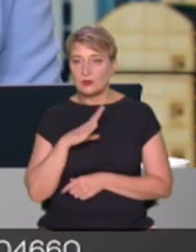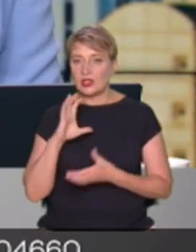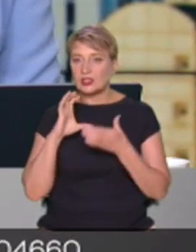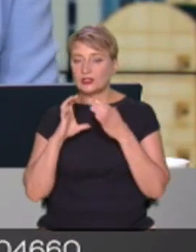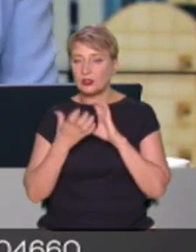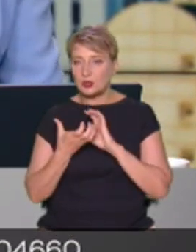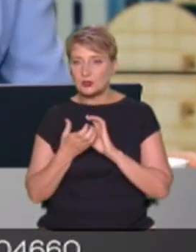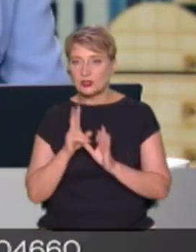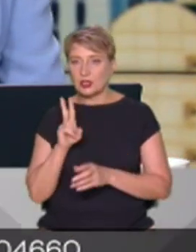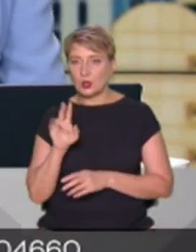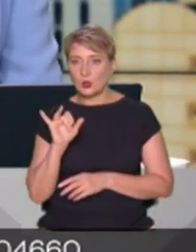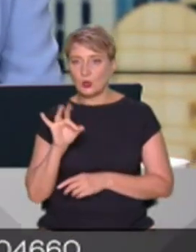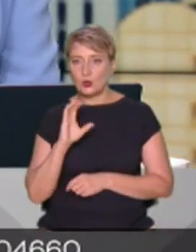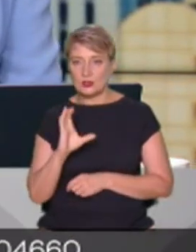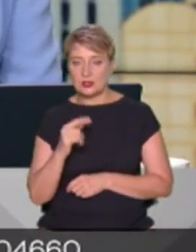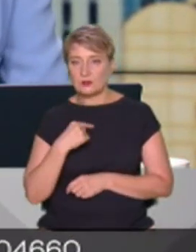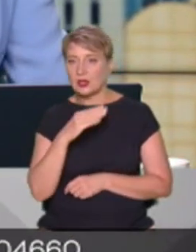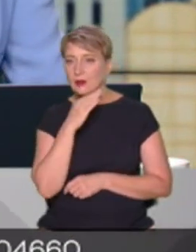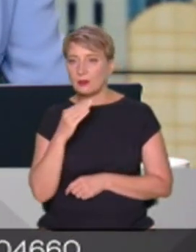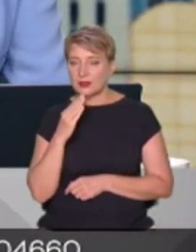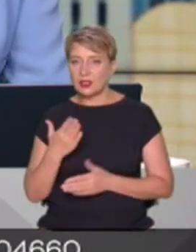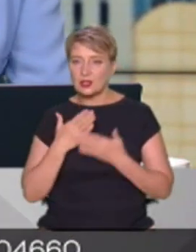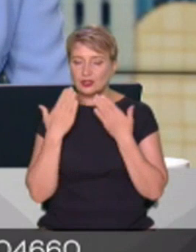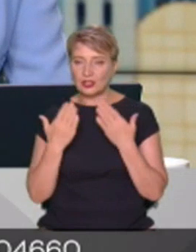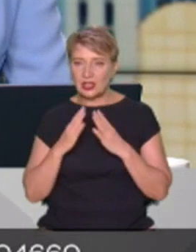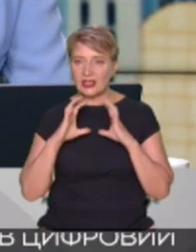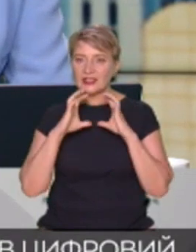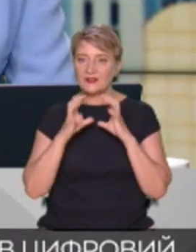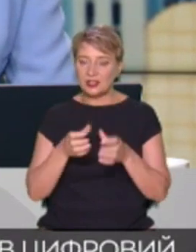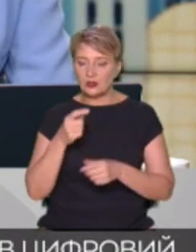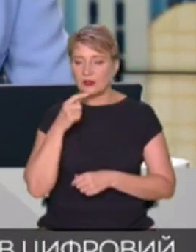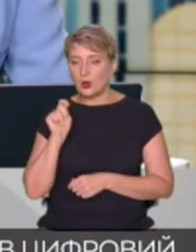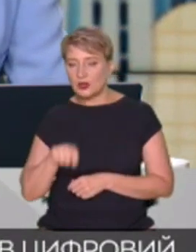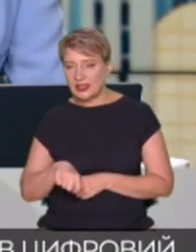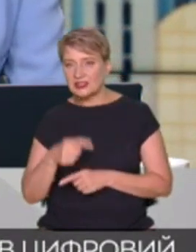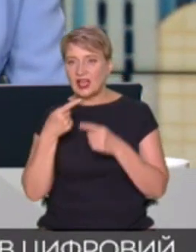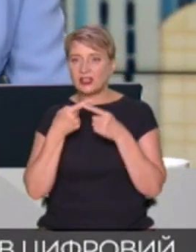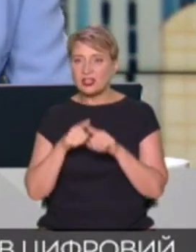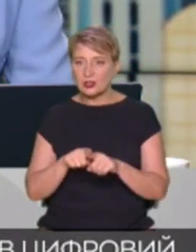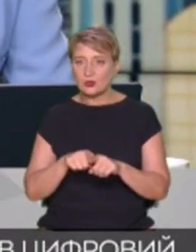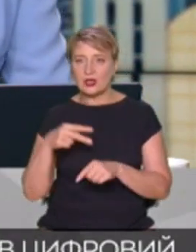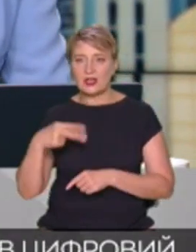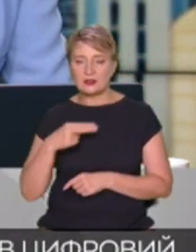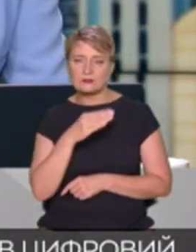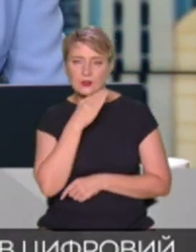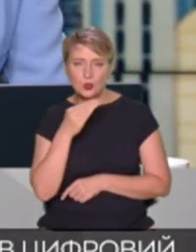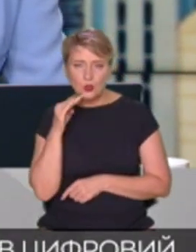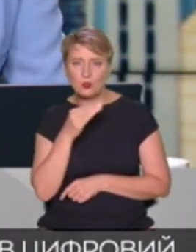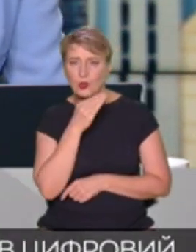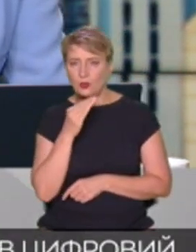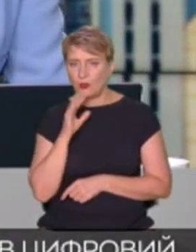курс. Так, багато ми читали світова література, українська література, теорія літератури і купу-купу всього. Так от,